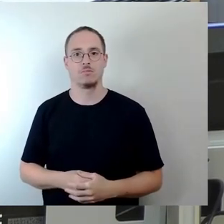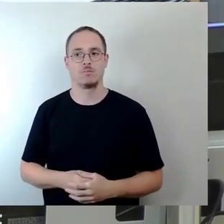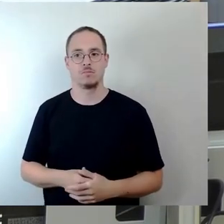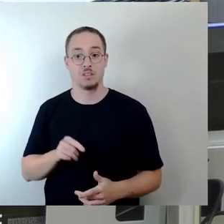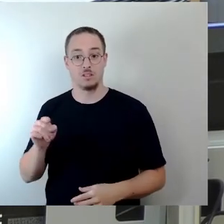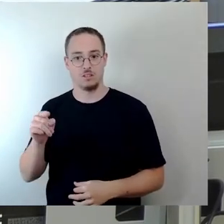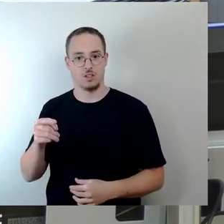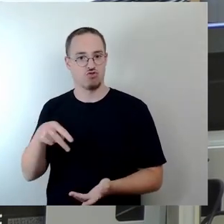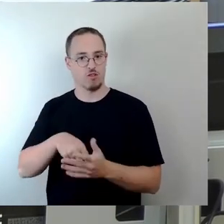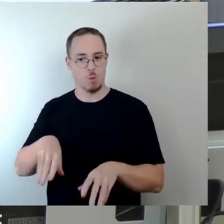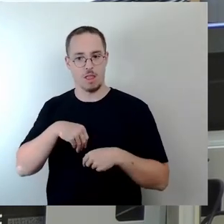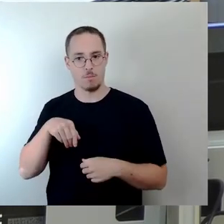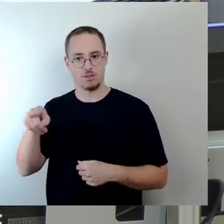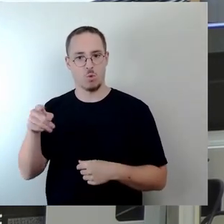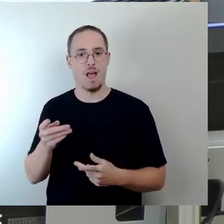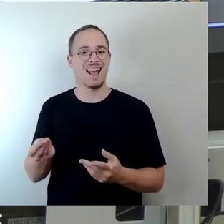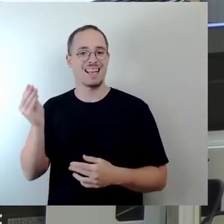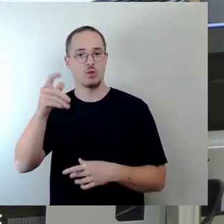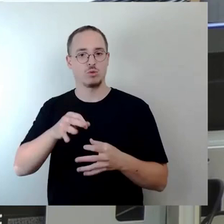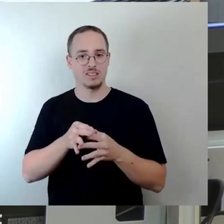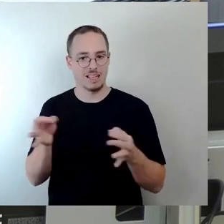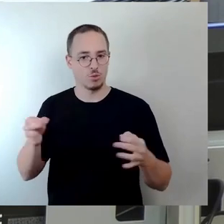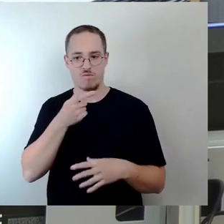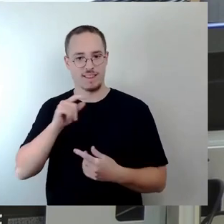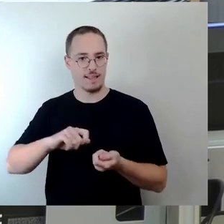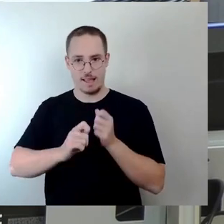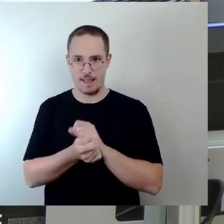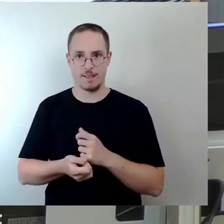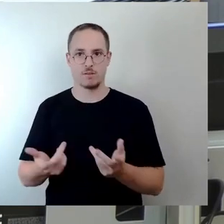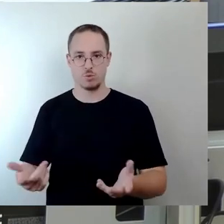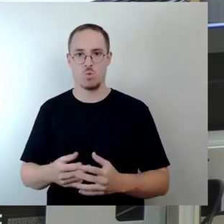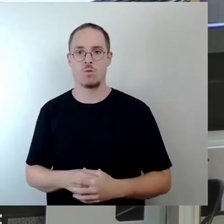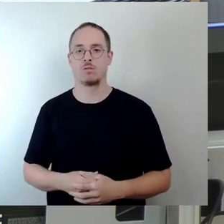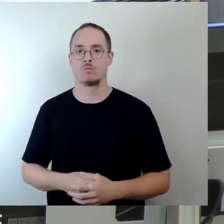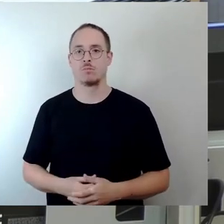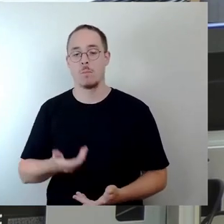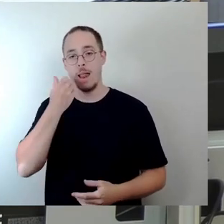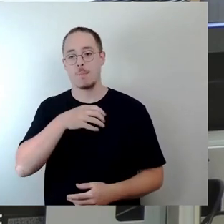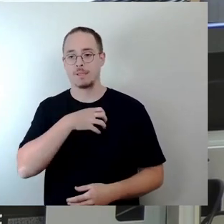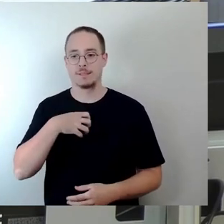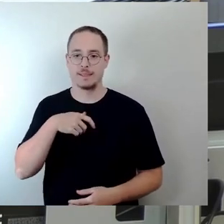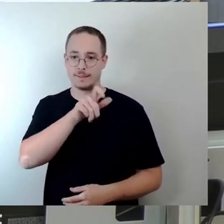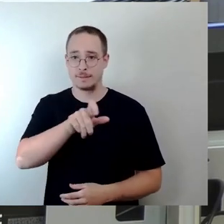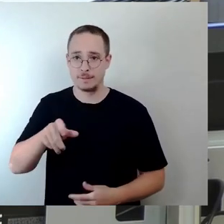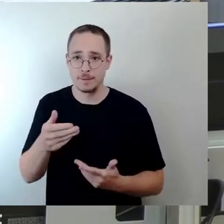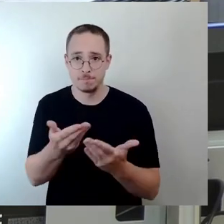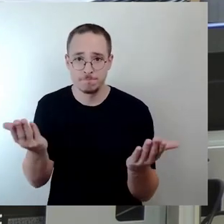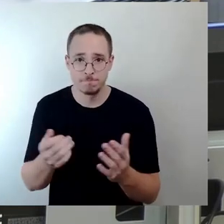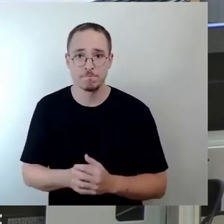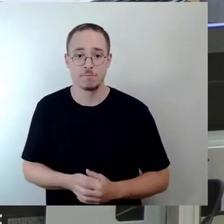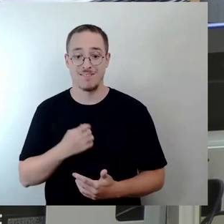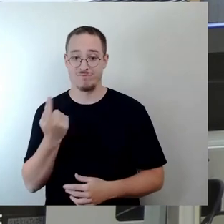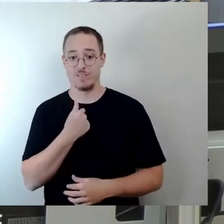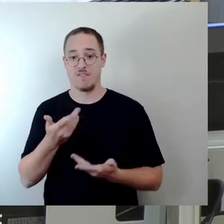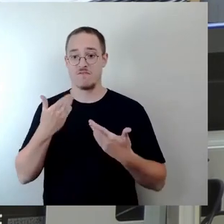Ergänzungssatzung. So schreibt es die Verwaltung. Und liebe Dresdnerinnen und liebe Dresdner, wir Freien, wir tragen dieses